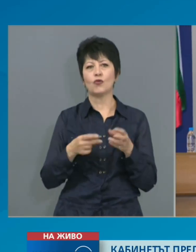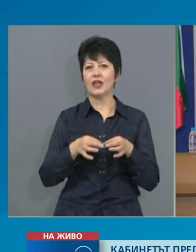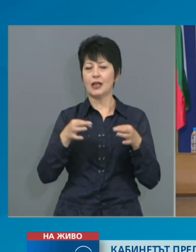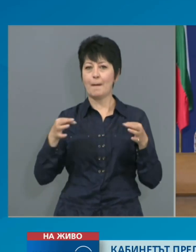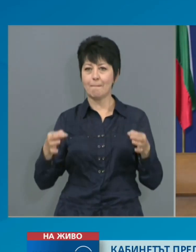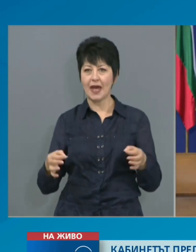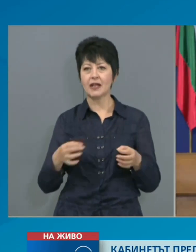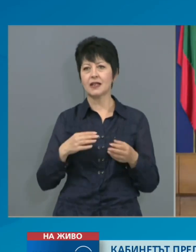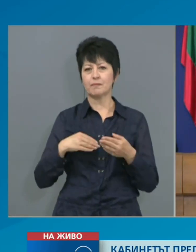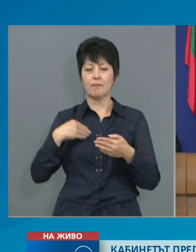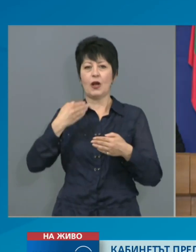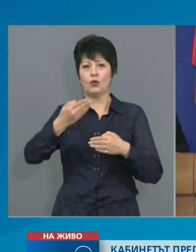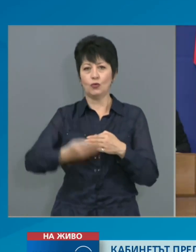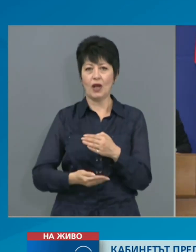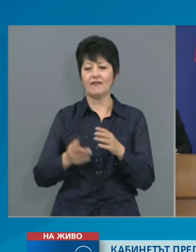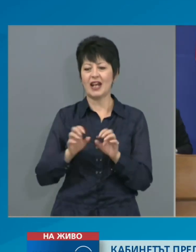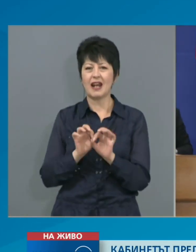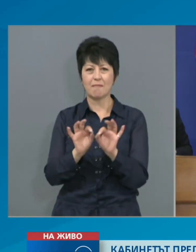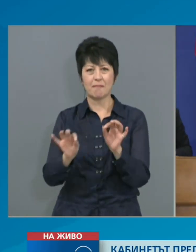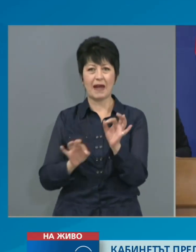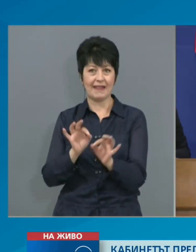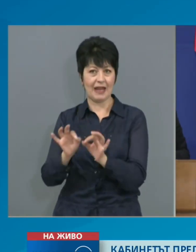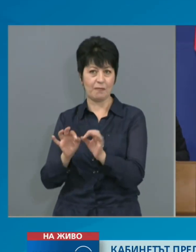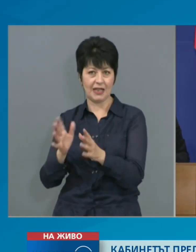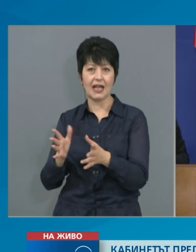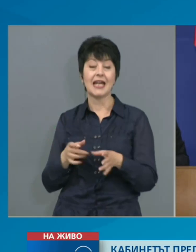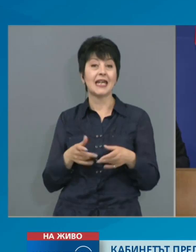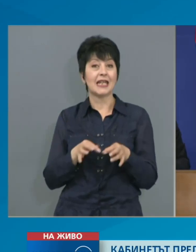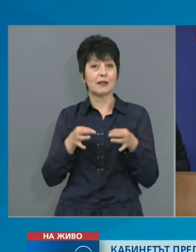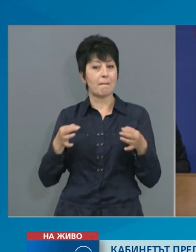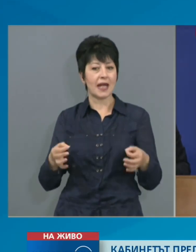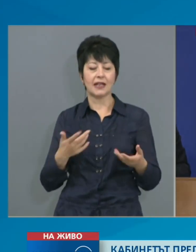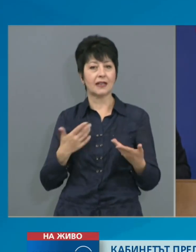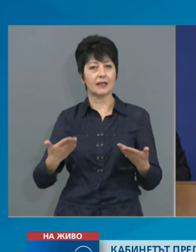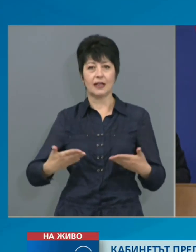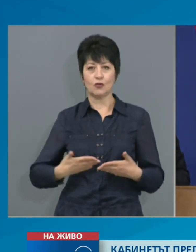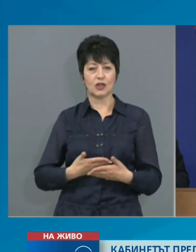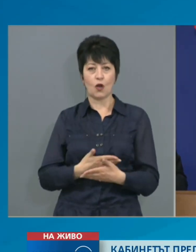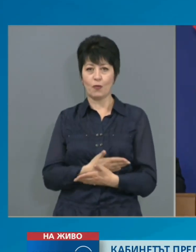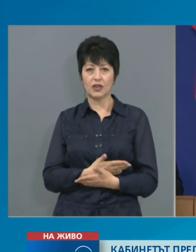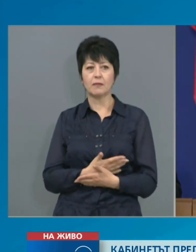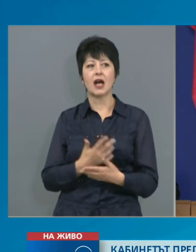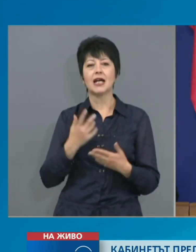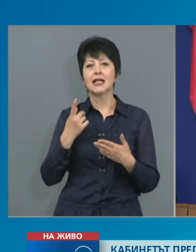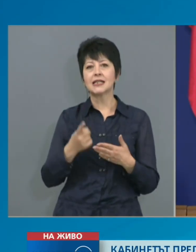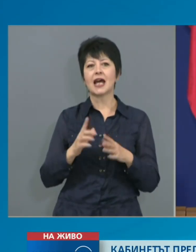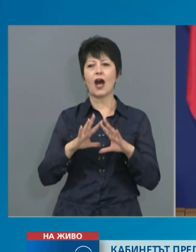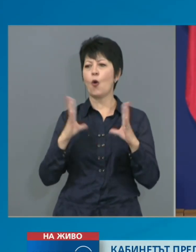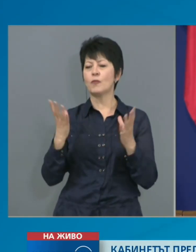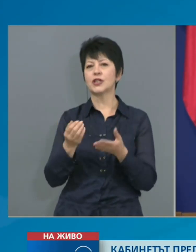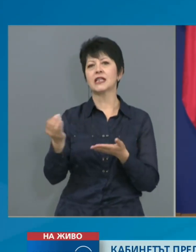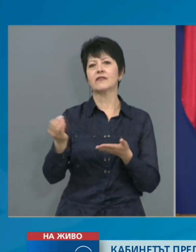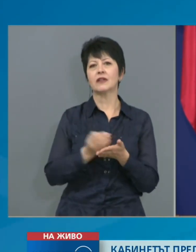преодоляване на пандемията и с мерки, които са необходими за регулация на обществено